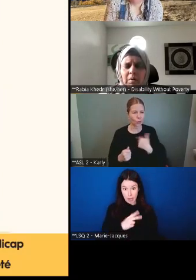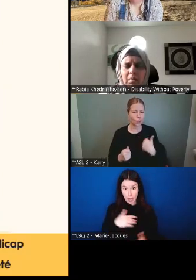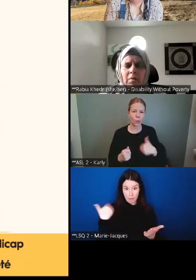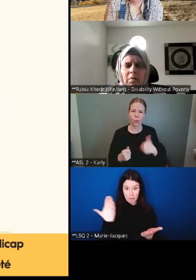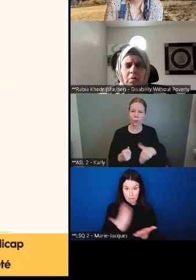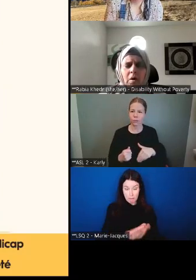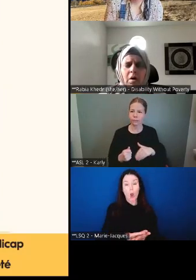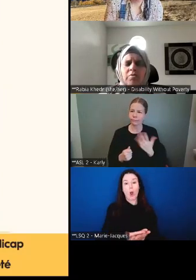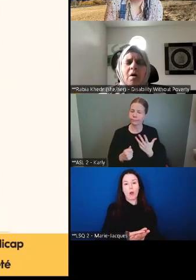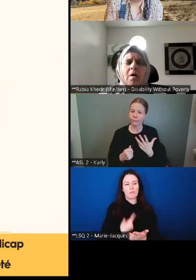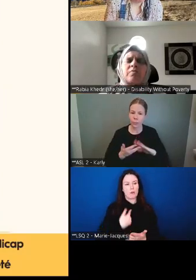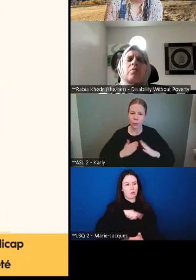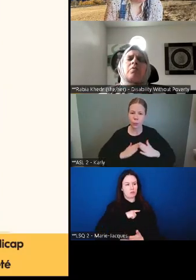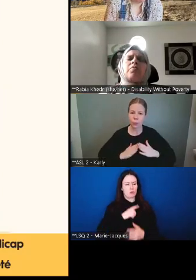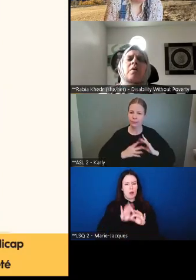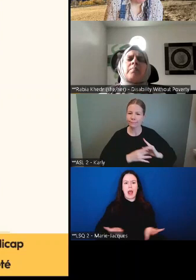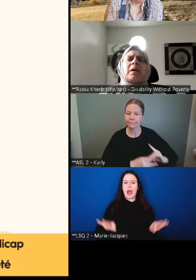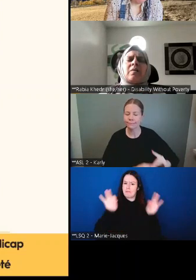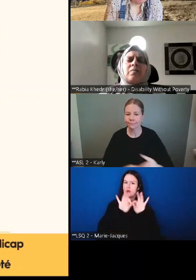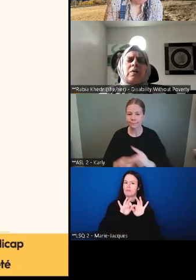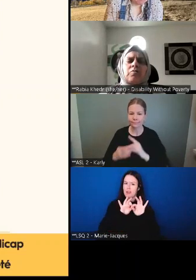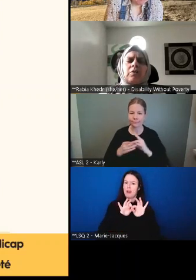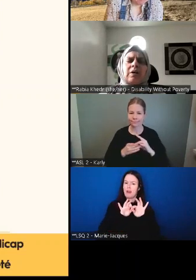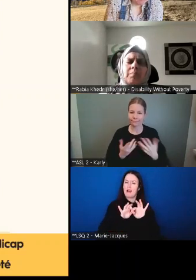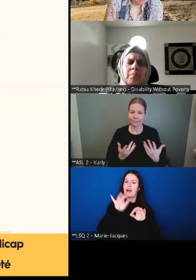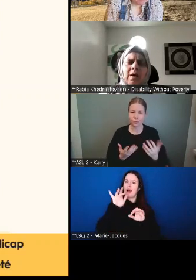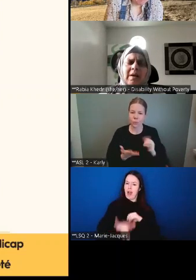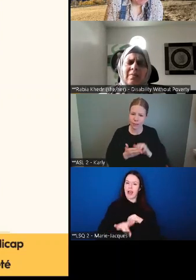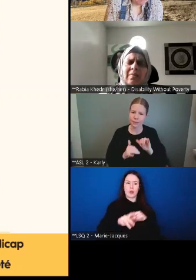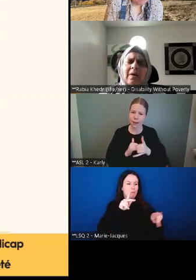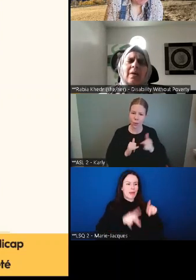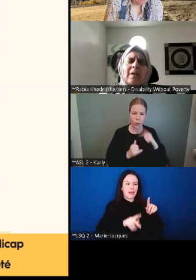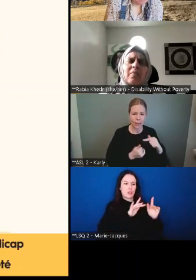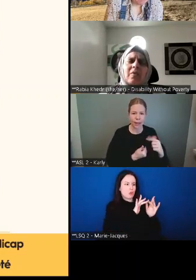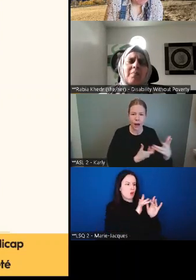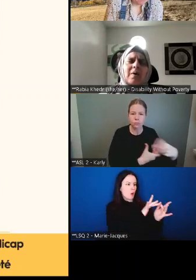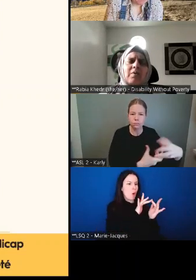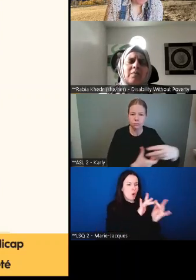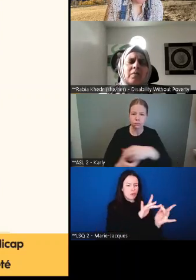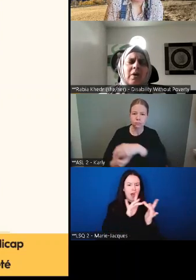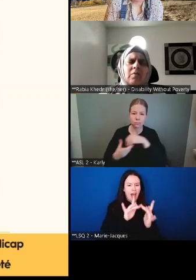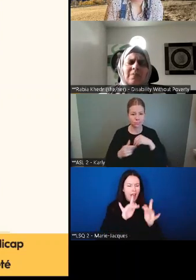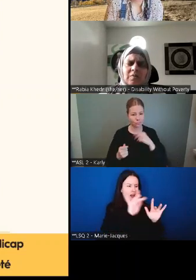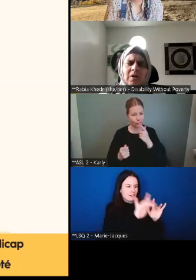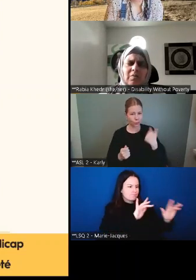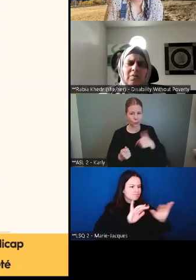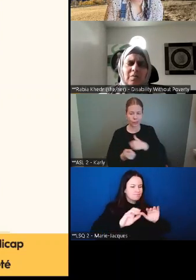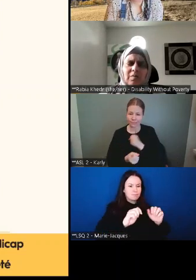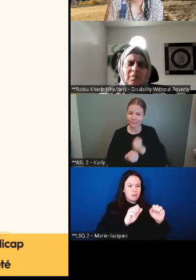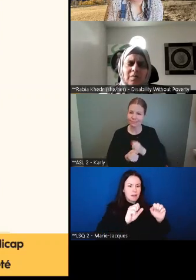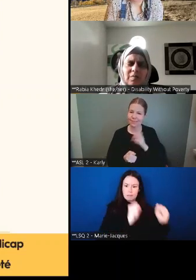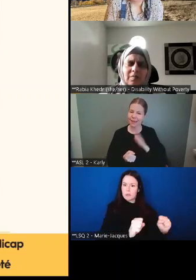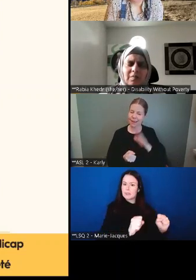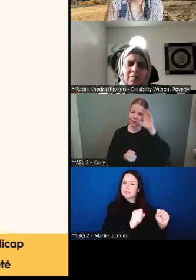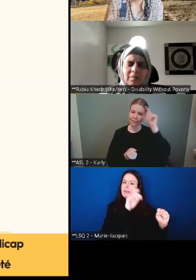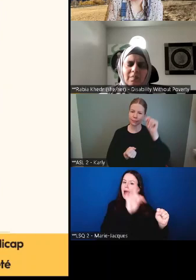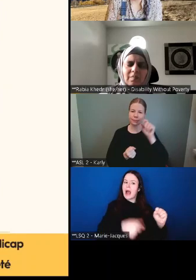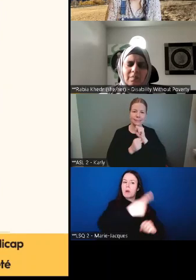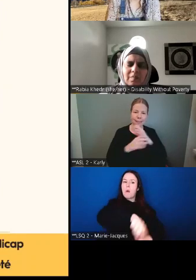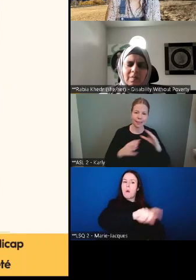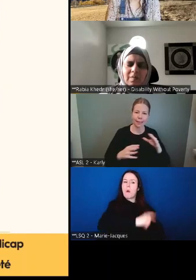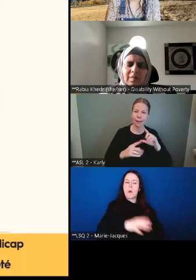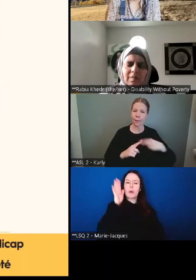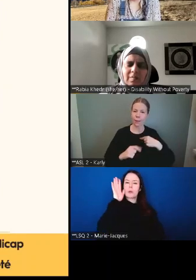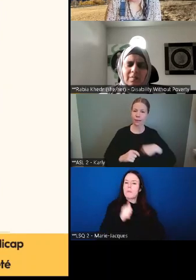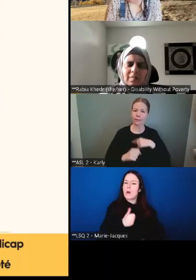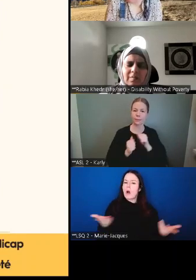notre valeur parce que nous avons été en mesure de joindre les gens qu'on n'entend pas souvent. Parce que nous, on a dit